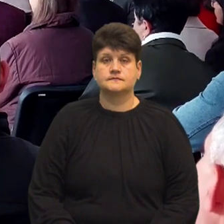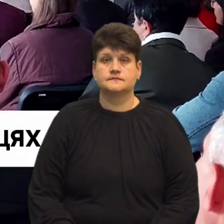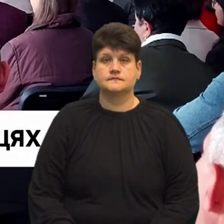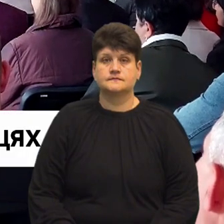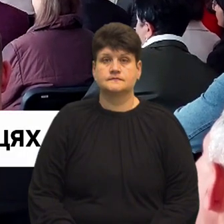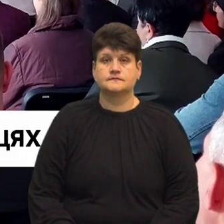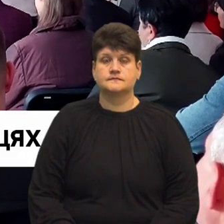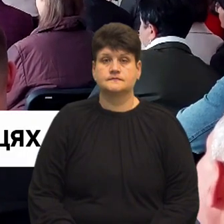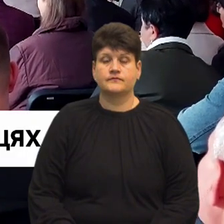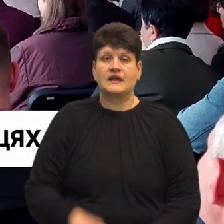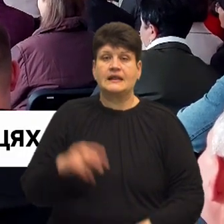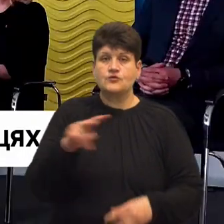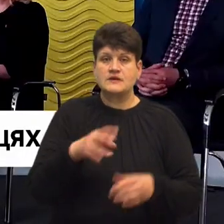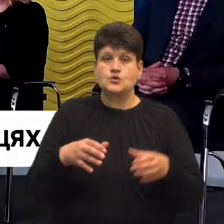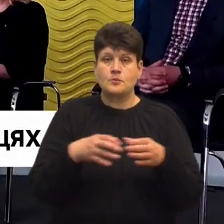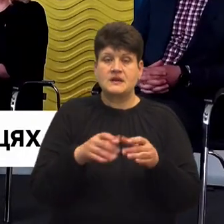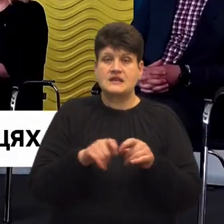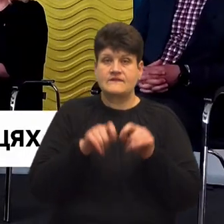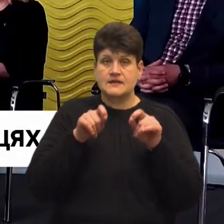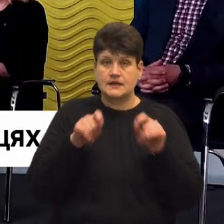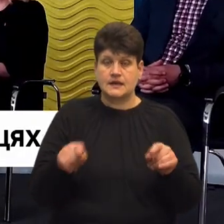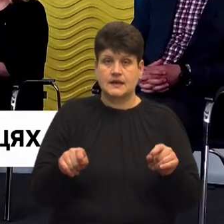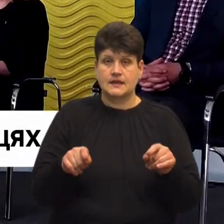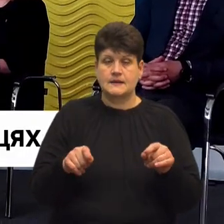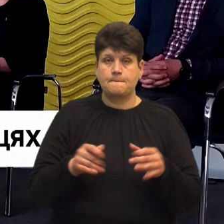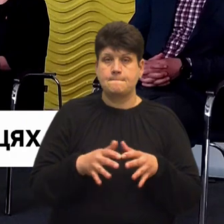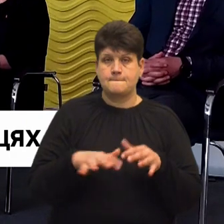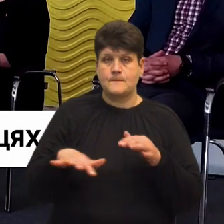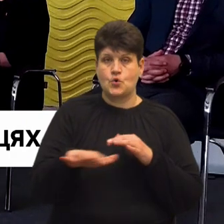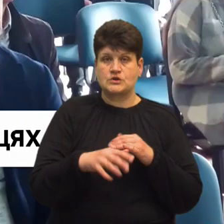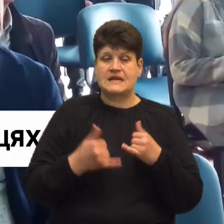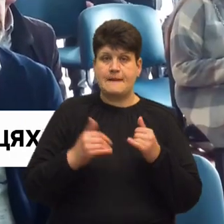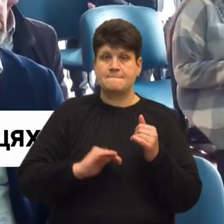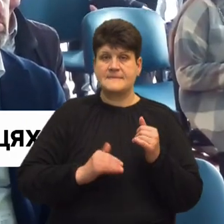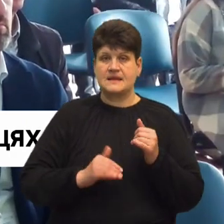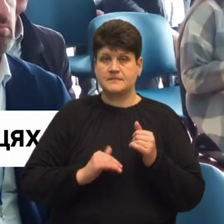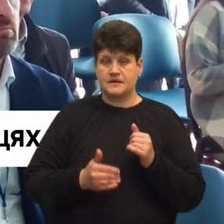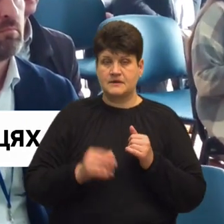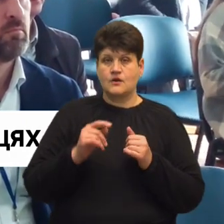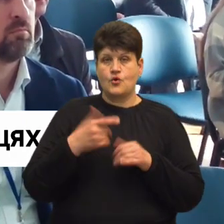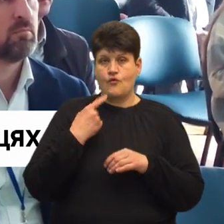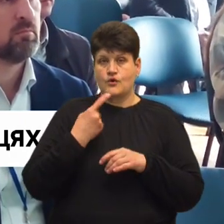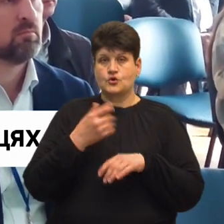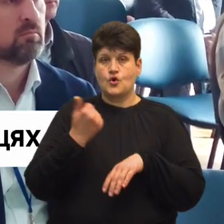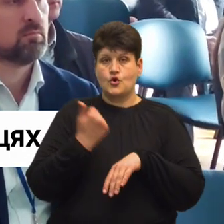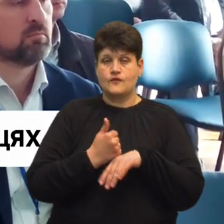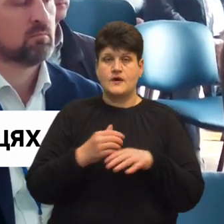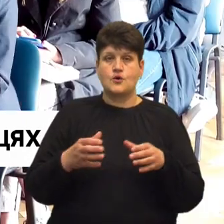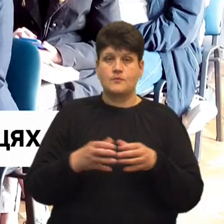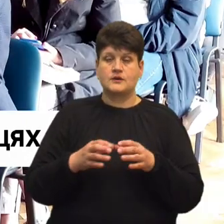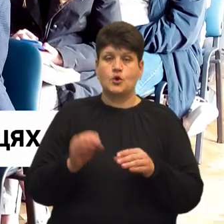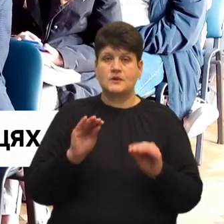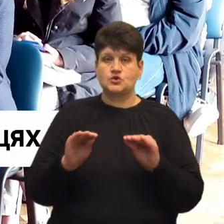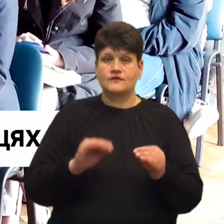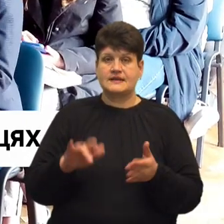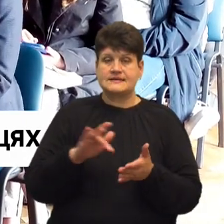У Лановецькій громаді відкрили простір для підприємців. За словами голови громади Романа Казновецького, облаштували цей центр за підтримки програми